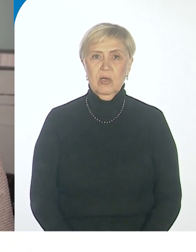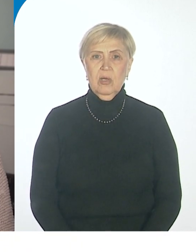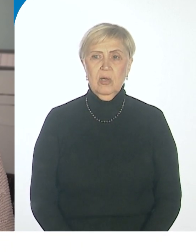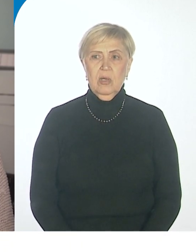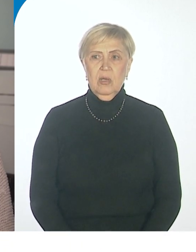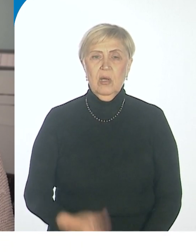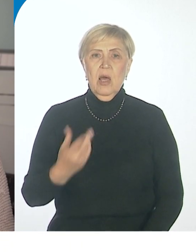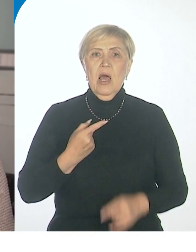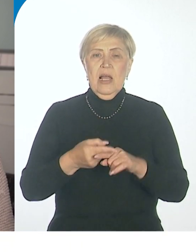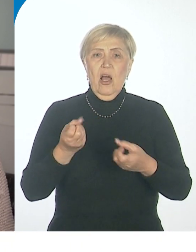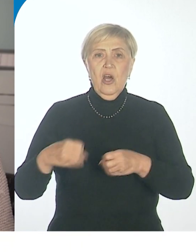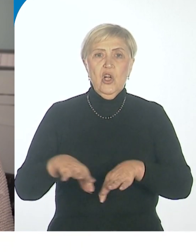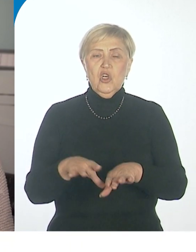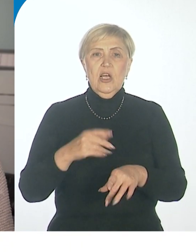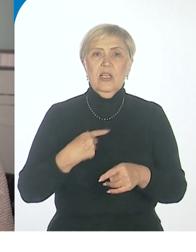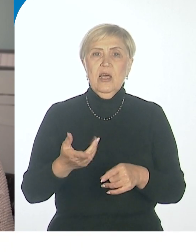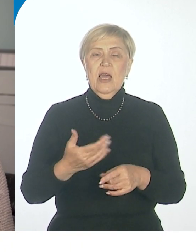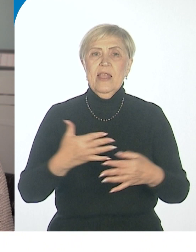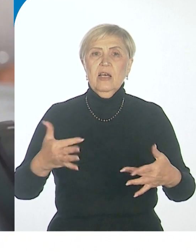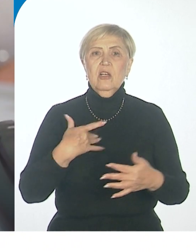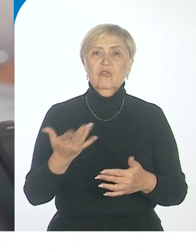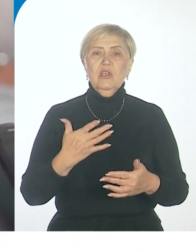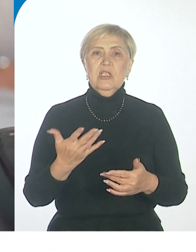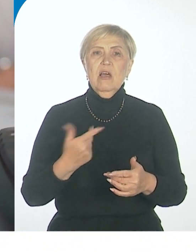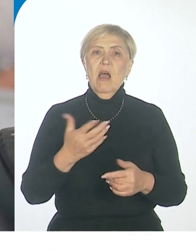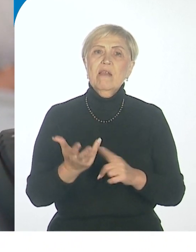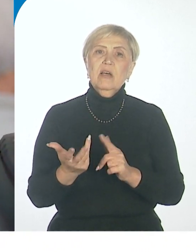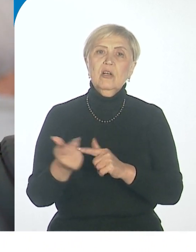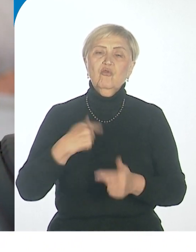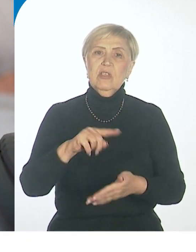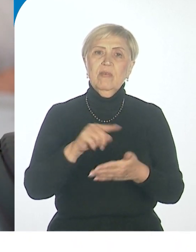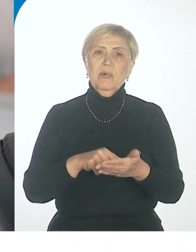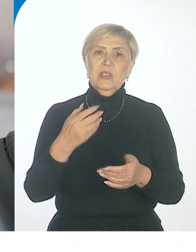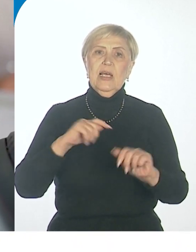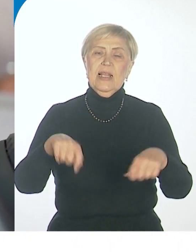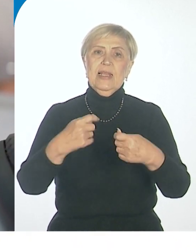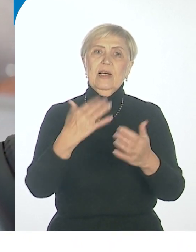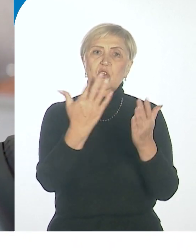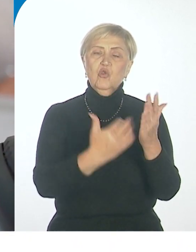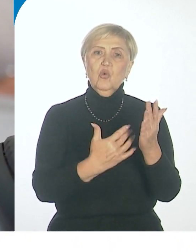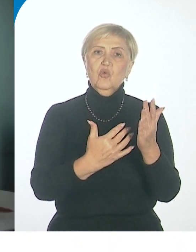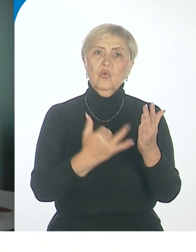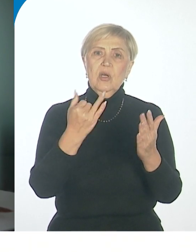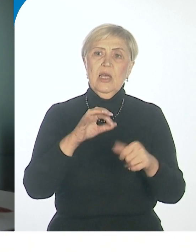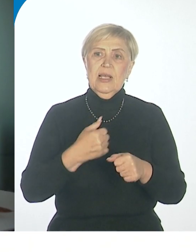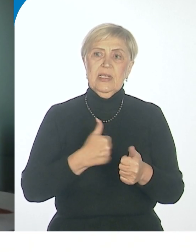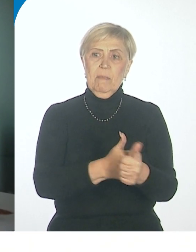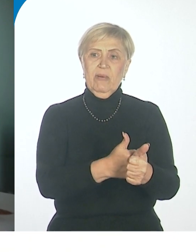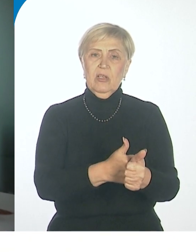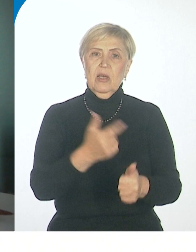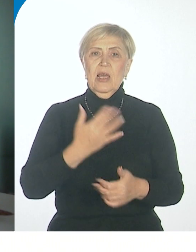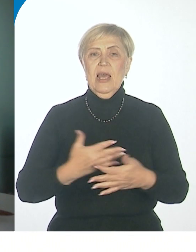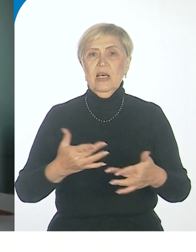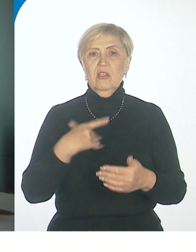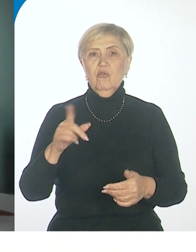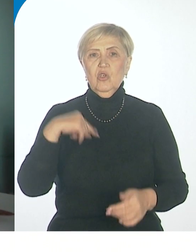некоторых вопросов достаточно сориентировать родителя. Дать ему инструкцию и сопроводить до решения его вопроса. Но иногда частная